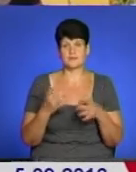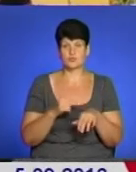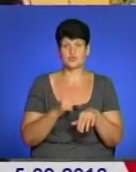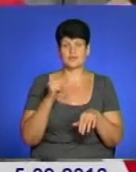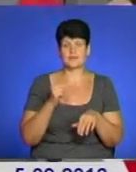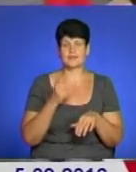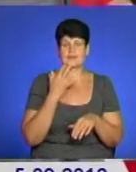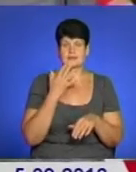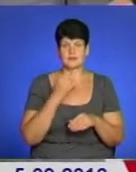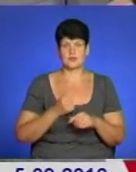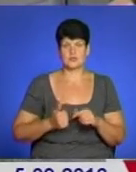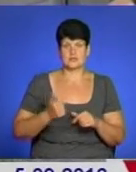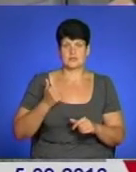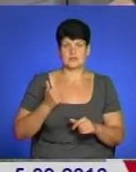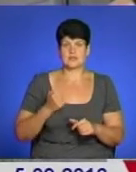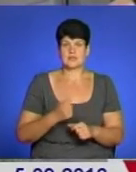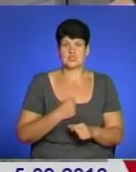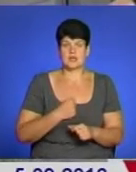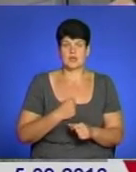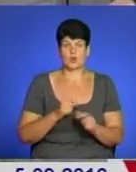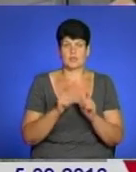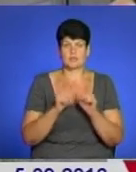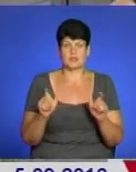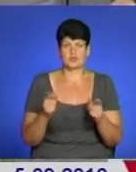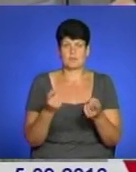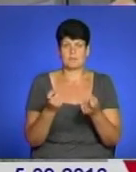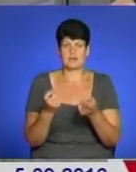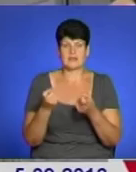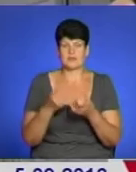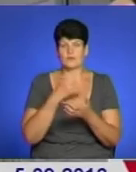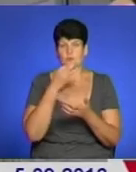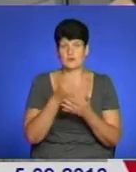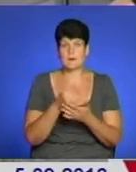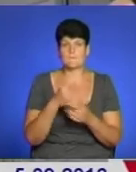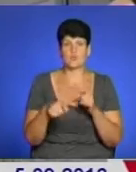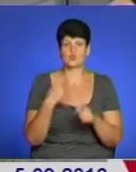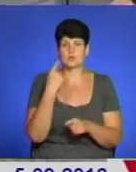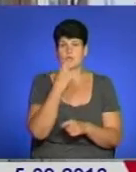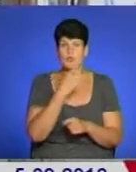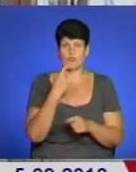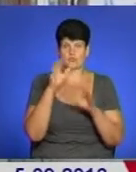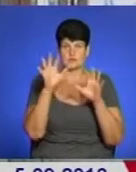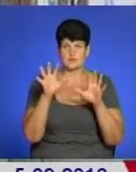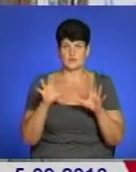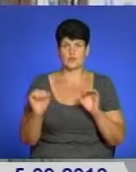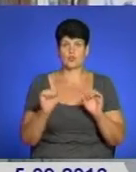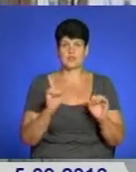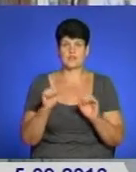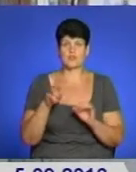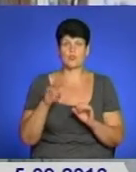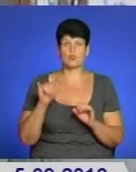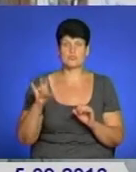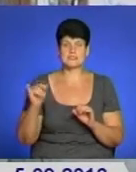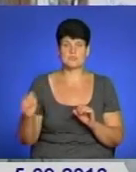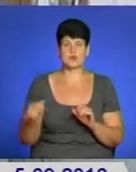гідності. На жаль, коментаря щодо притягнення до відповідальності порушників мовного законодавства від управління муніципальної